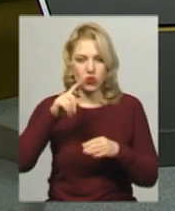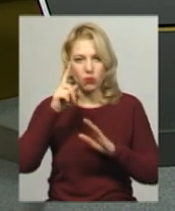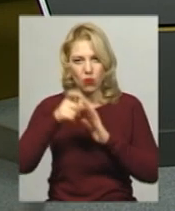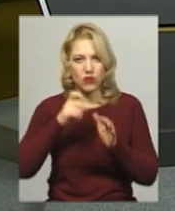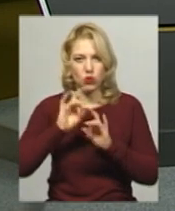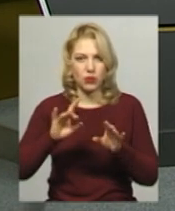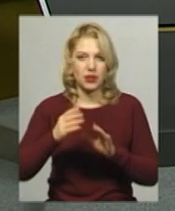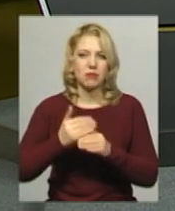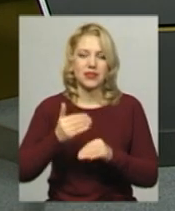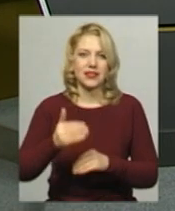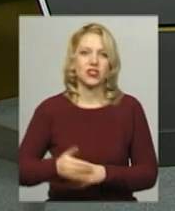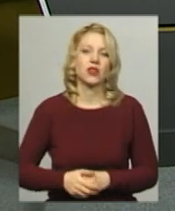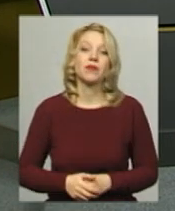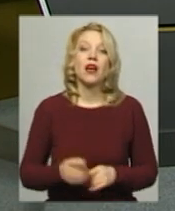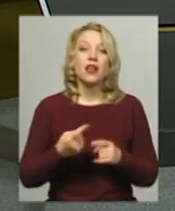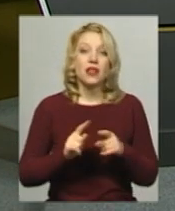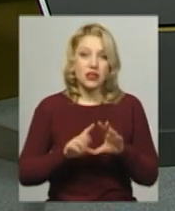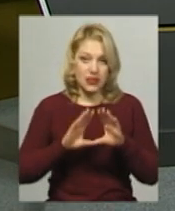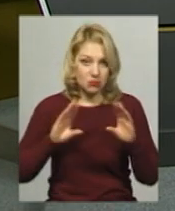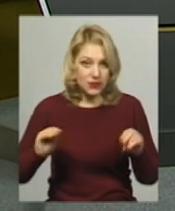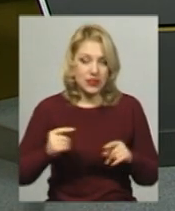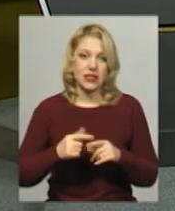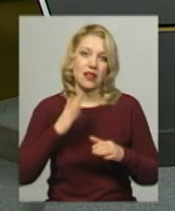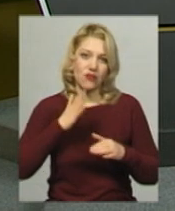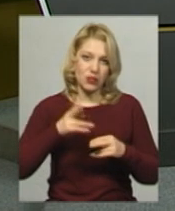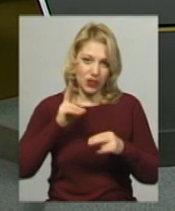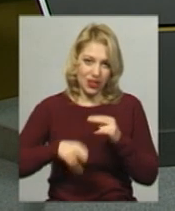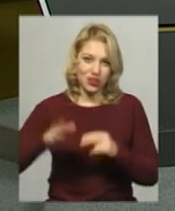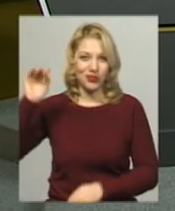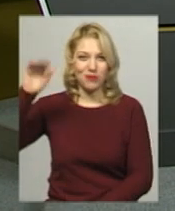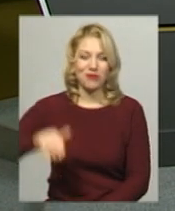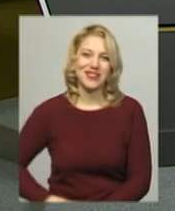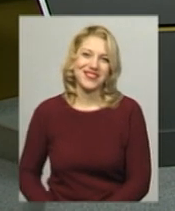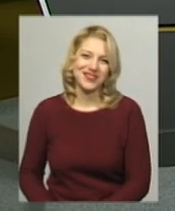пізніше. На цьому наш випуск завершено. До побачення.